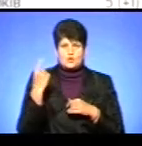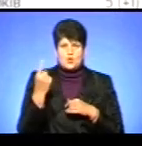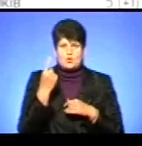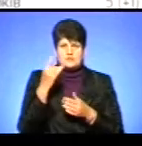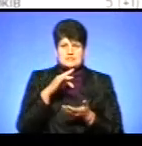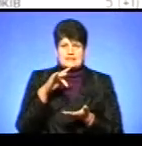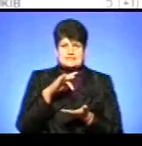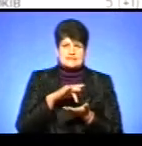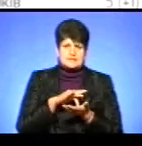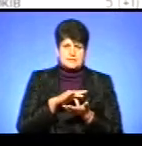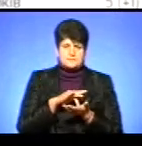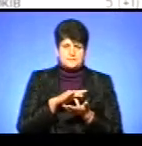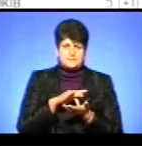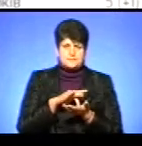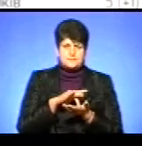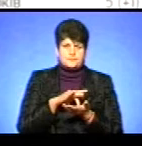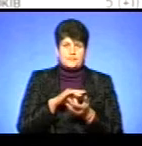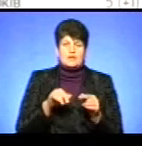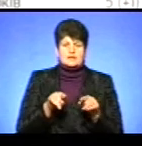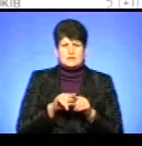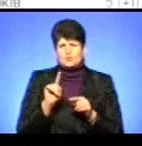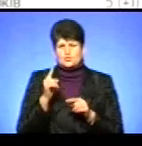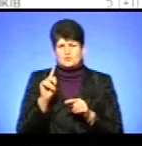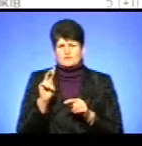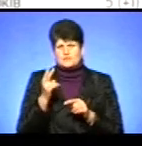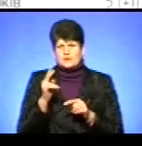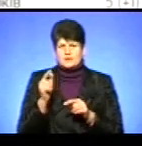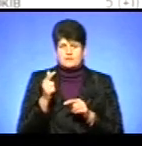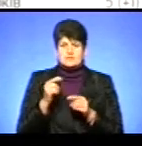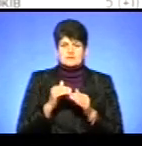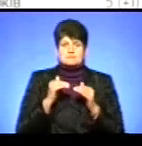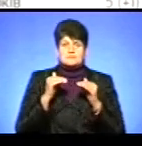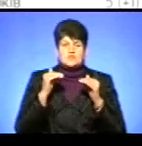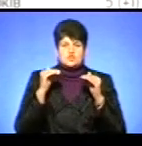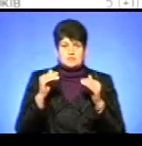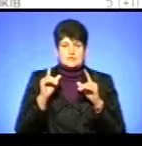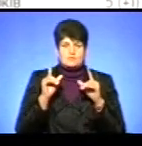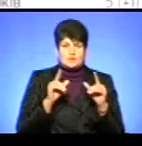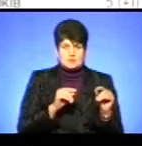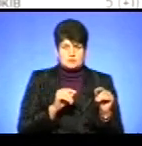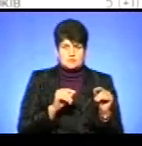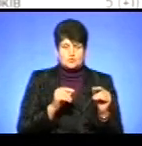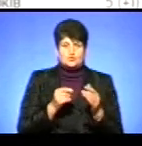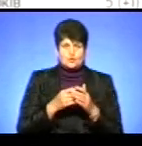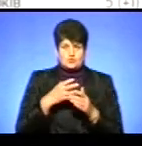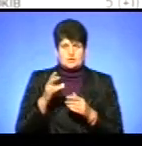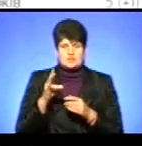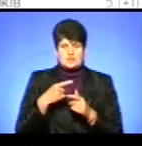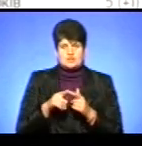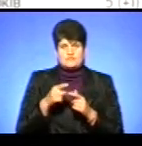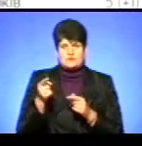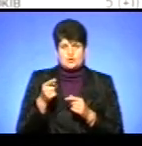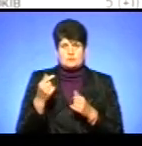центрах, власне, також на гривню чи дві зросла ціна на проїзд. Дорожче, ніж в Тернополі. Зараз